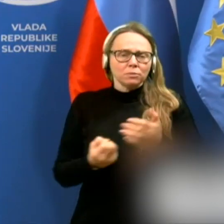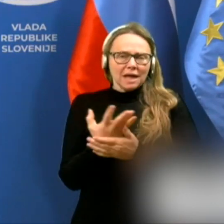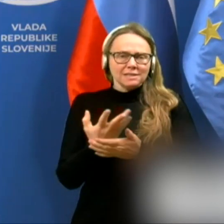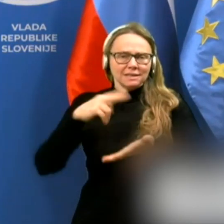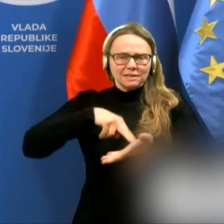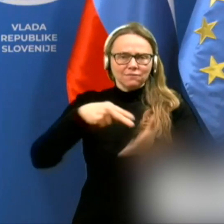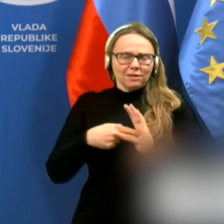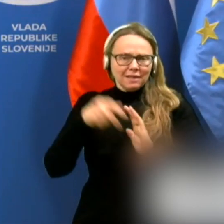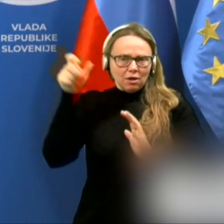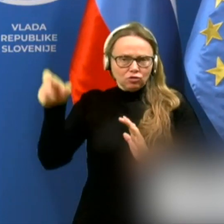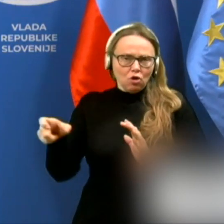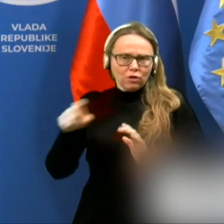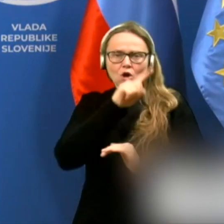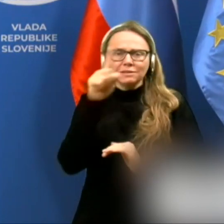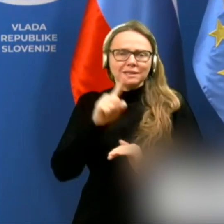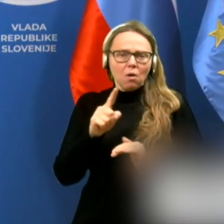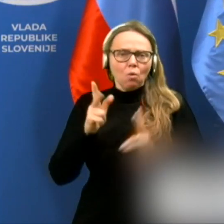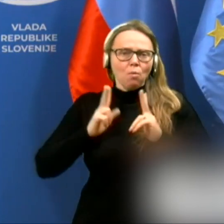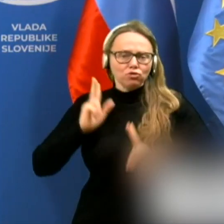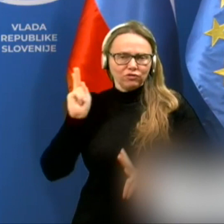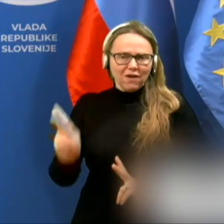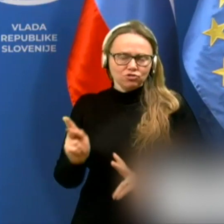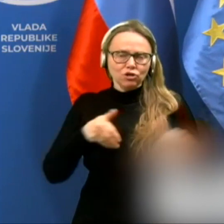Zdravko počivavšek